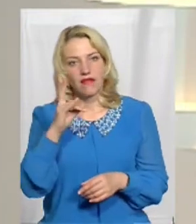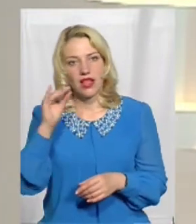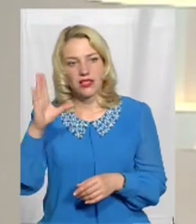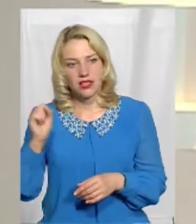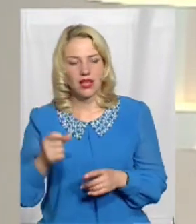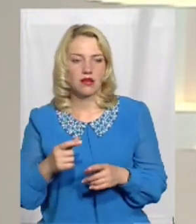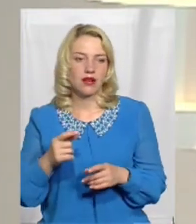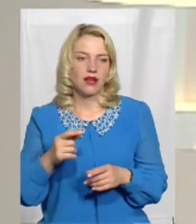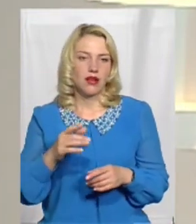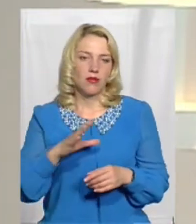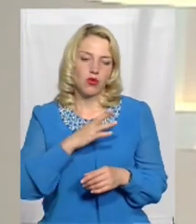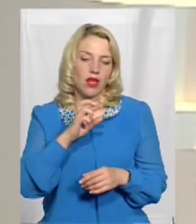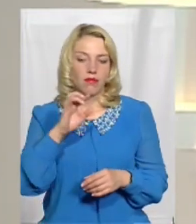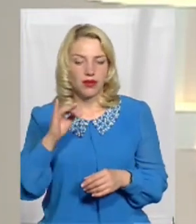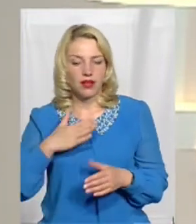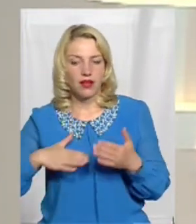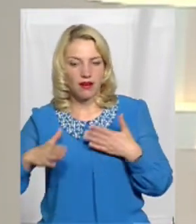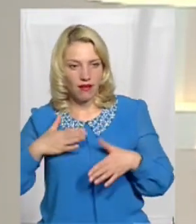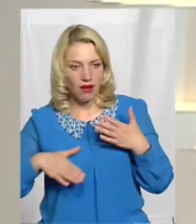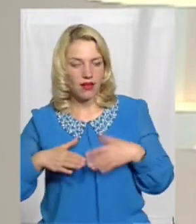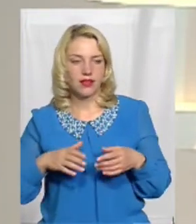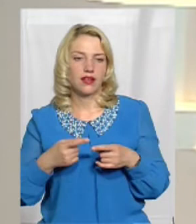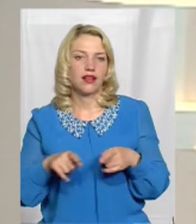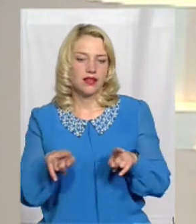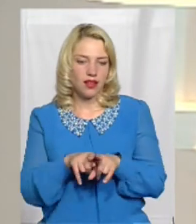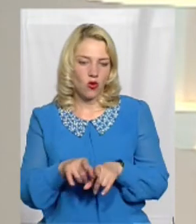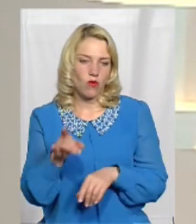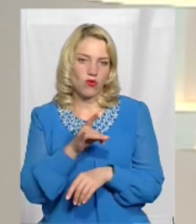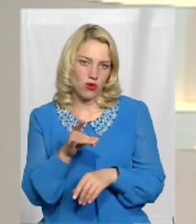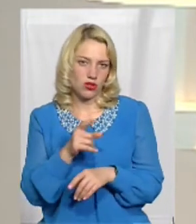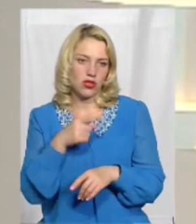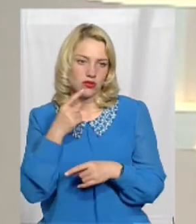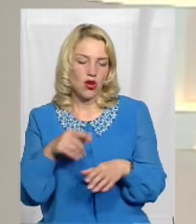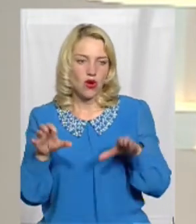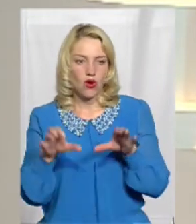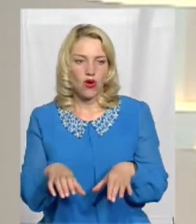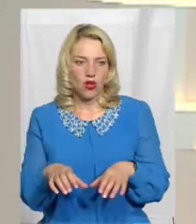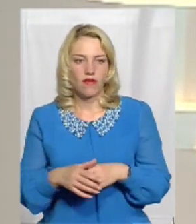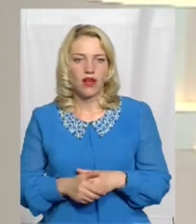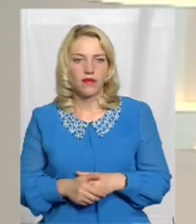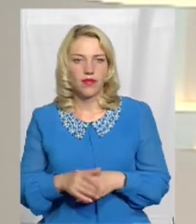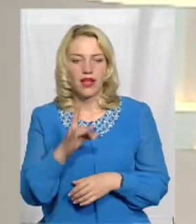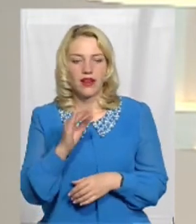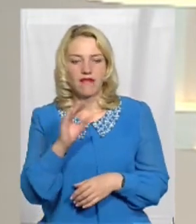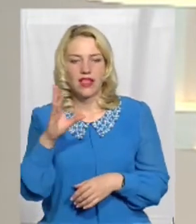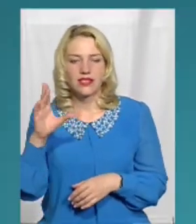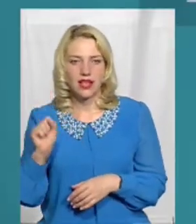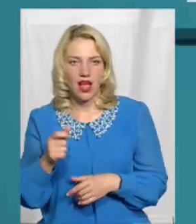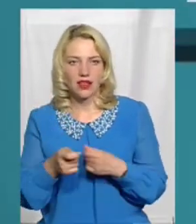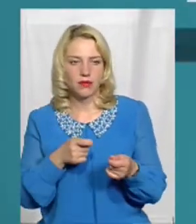такому району Сказав нам телефоном голова Рівненської облдержадміністрації Олексій Муляренко Послухаємо